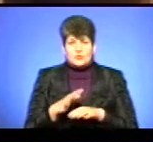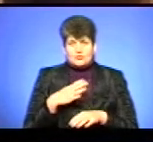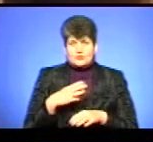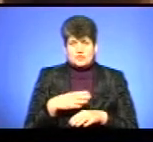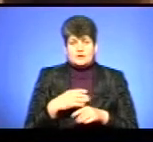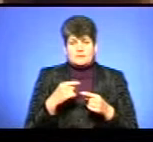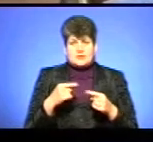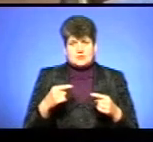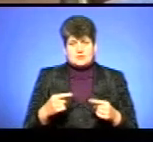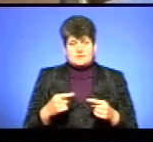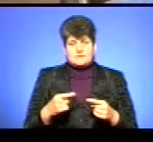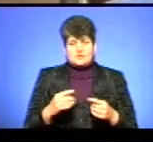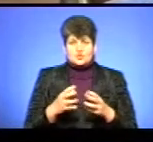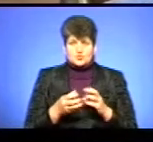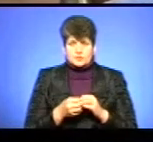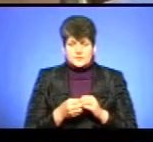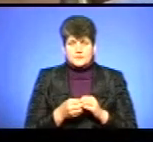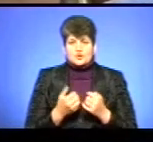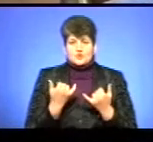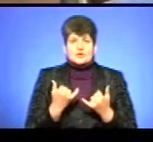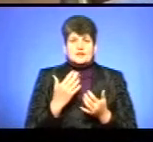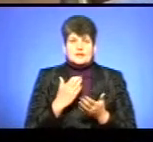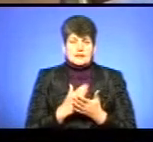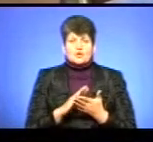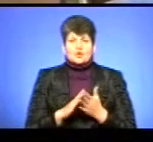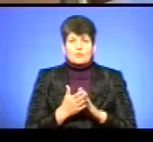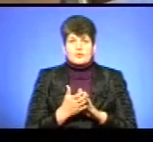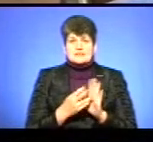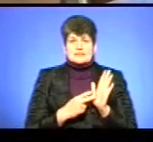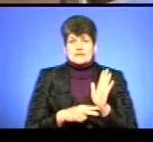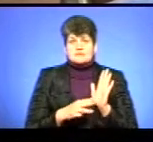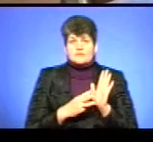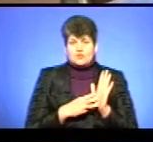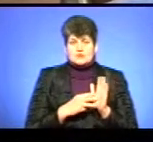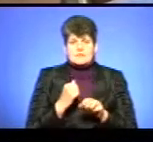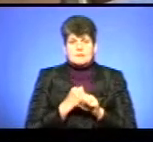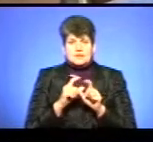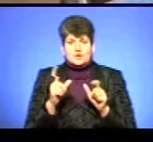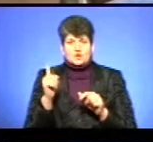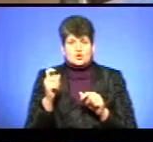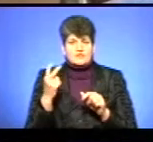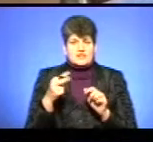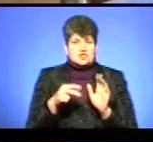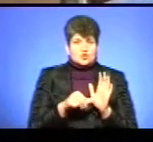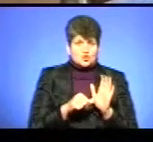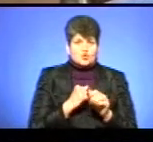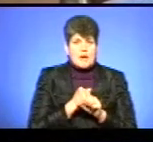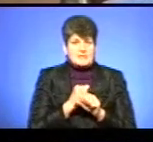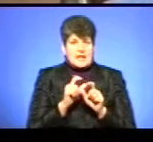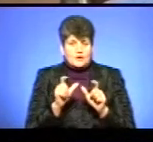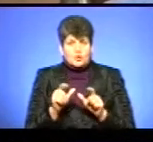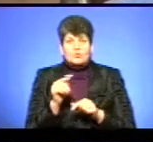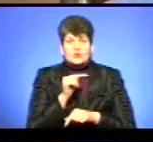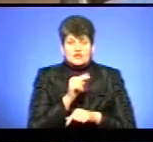решта суми. Тому сьогодні в нас є домовленість з 78-ю аптекою, 126-ю аптекою, про те, що